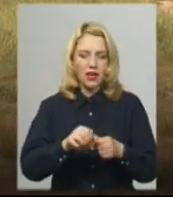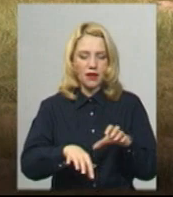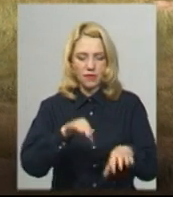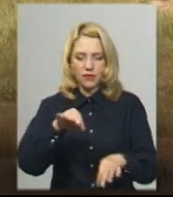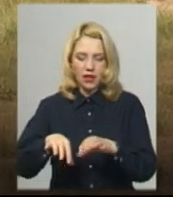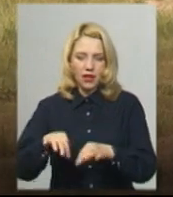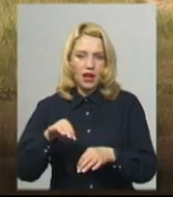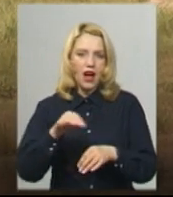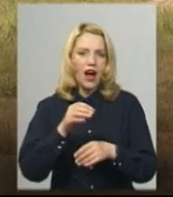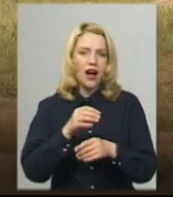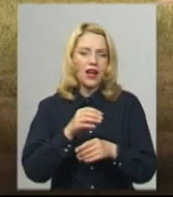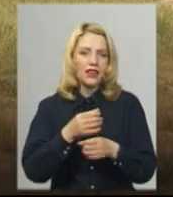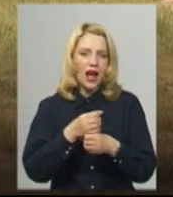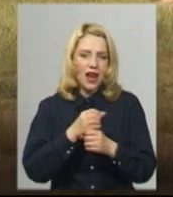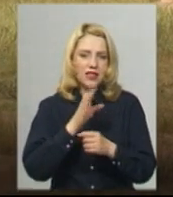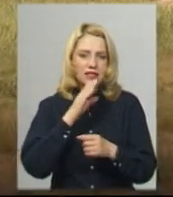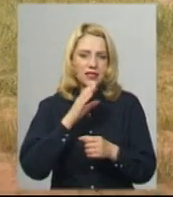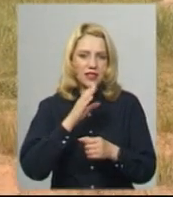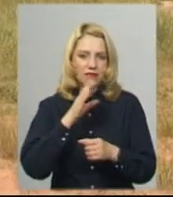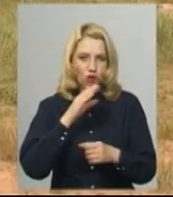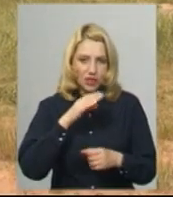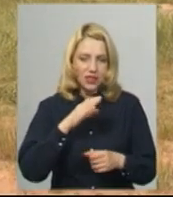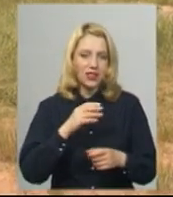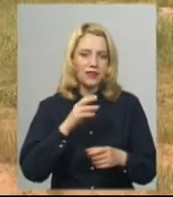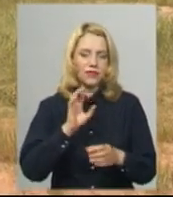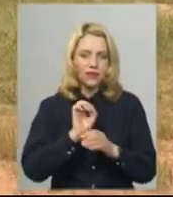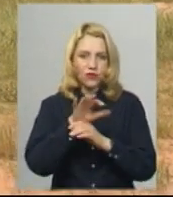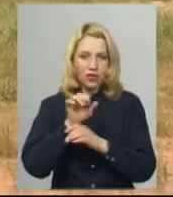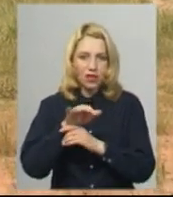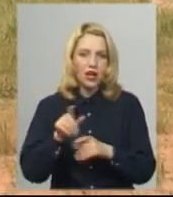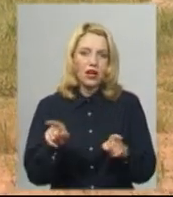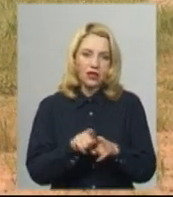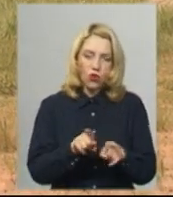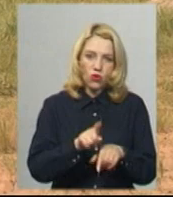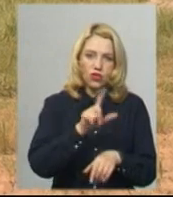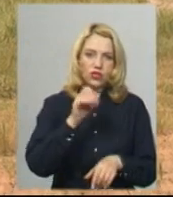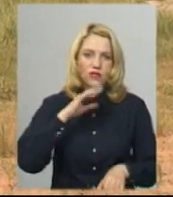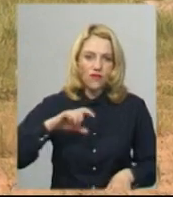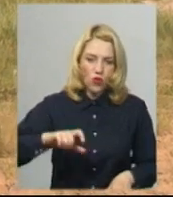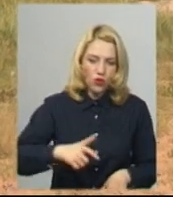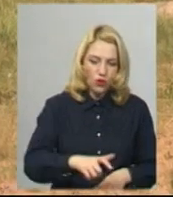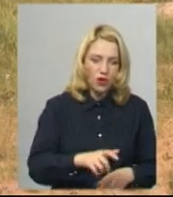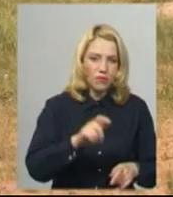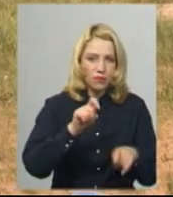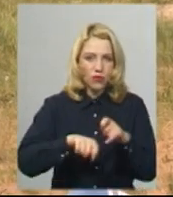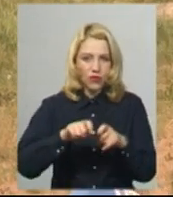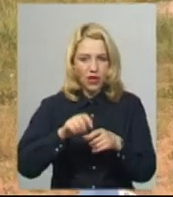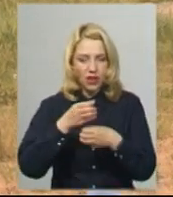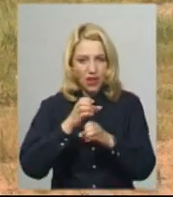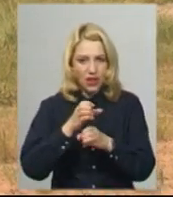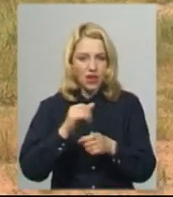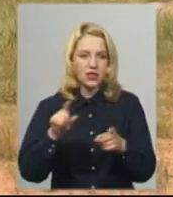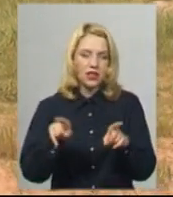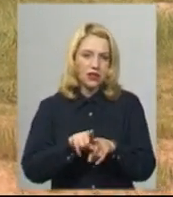фонтанчиках, вони відповідають. Брали аналізи з водойми, теж в нормі, і брали аналізи